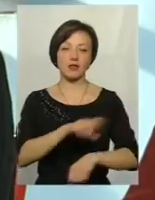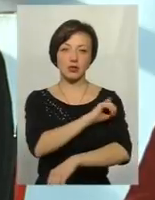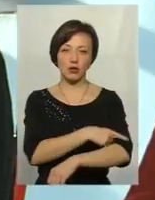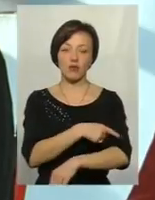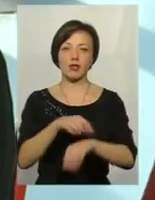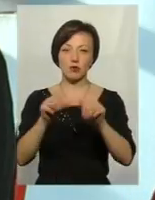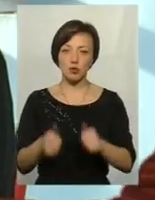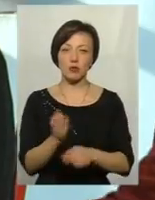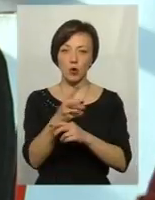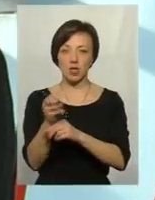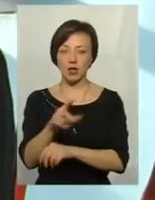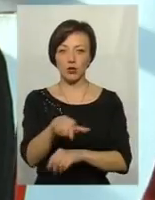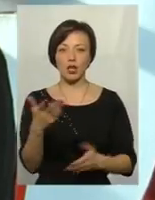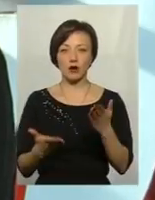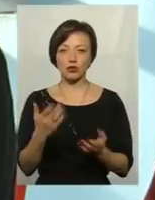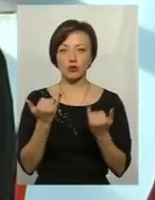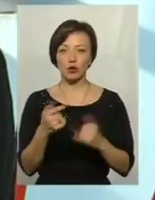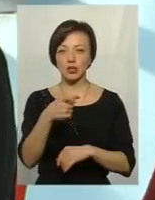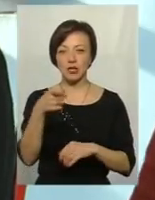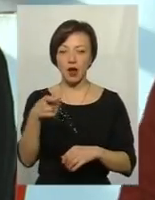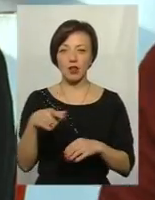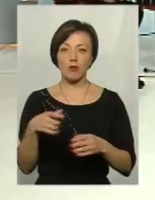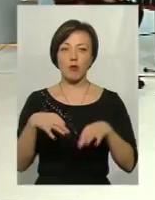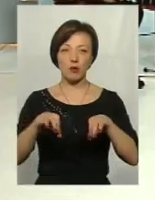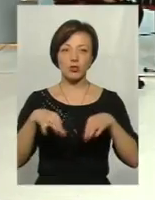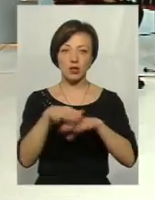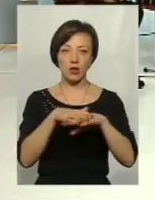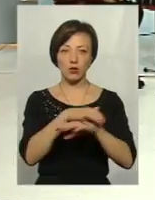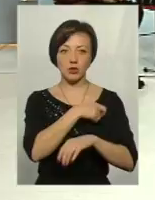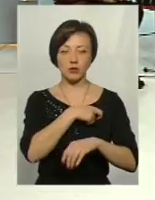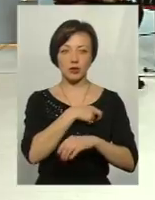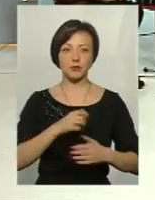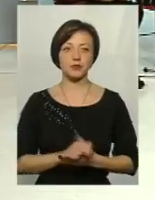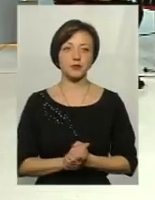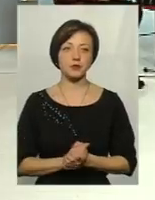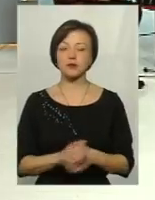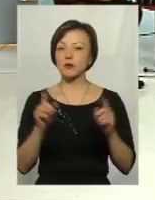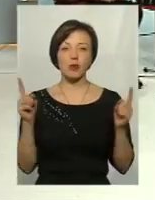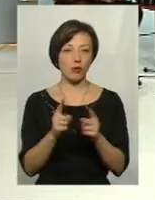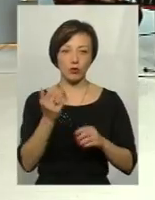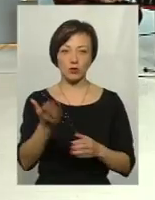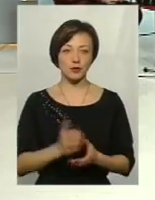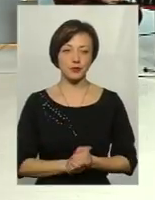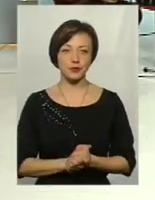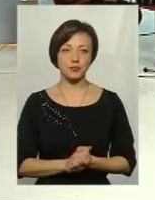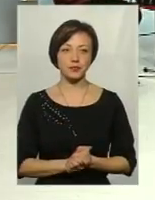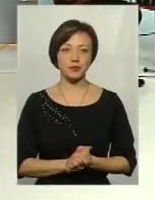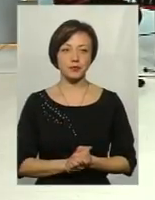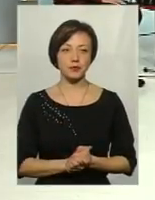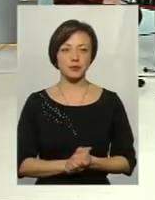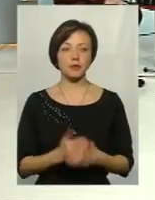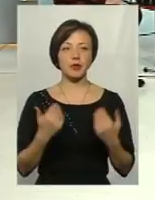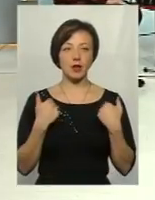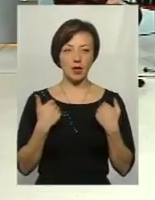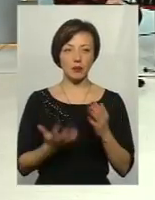спосіб розганяти тих людей, якщо сьогодні стріляли по машині народного депутата. Пані Наталь, пані Ніл, будь ласка, дуже коротко. Добре. Я